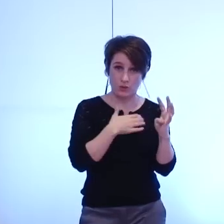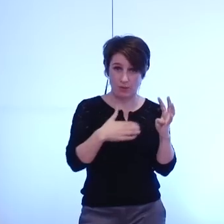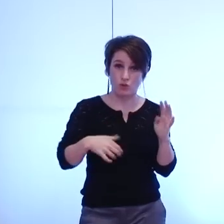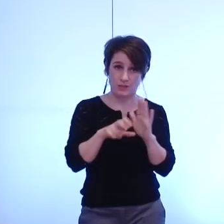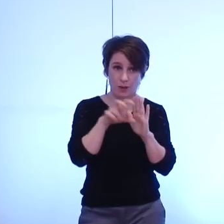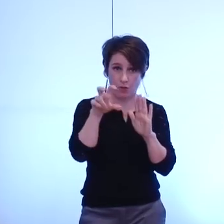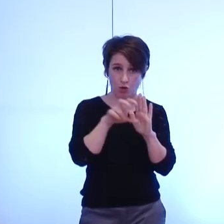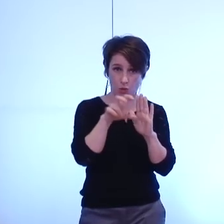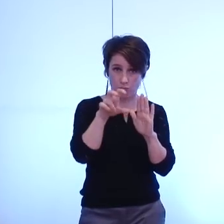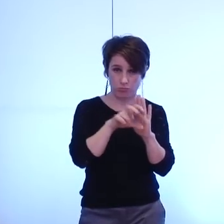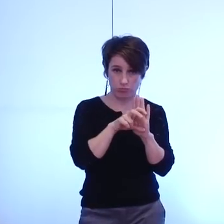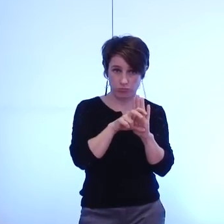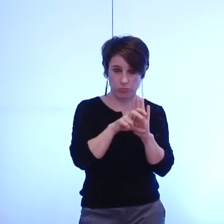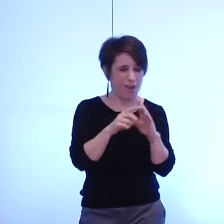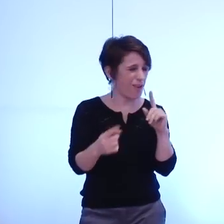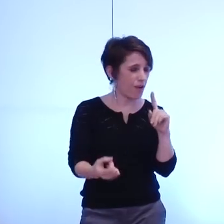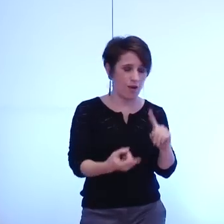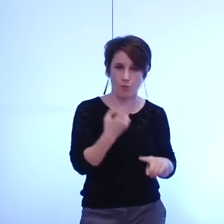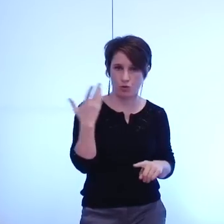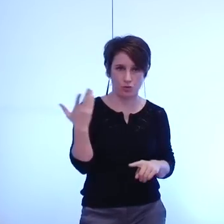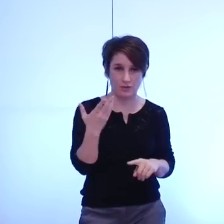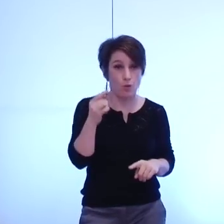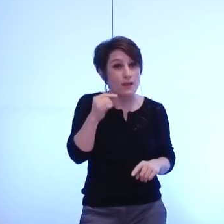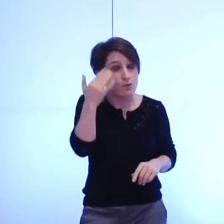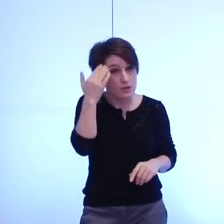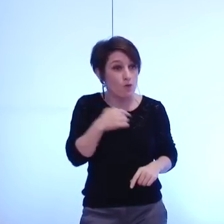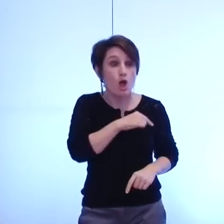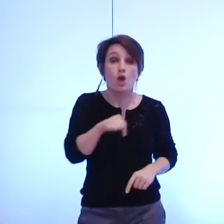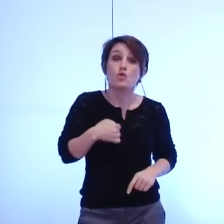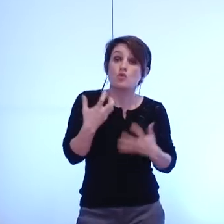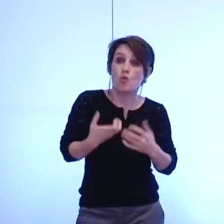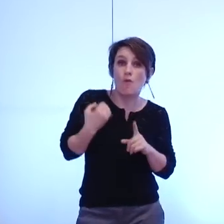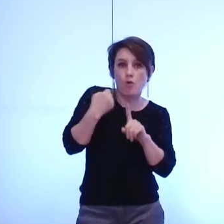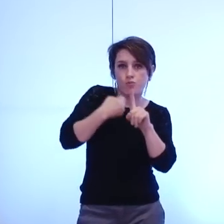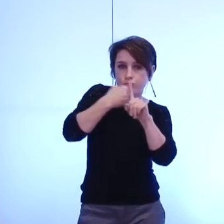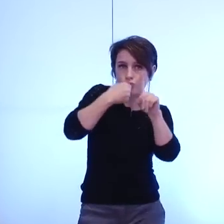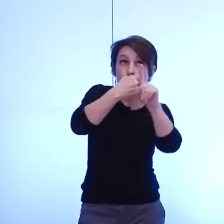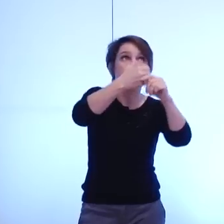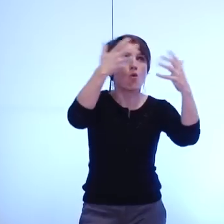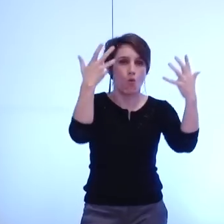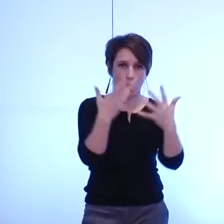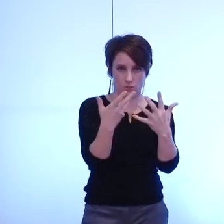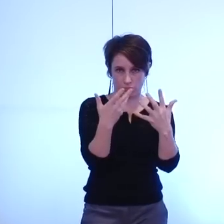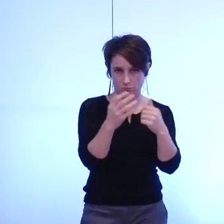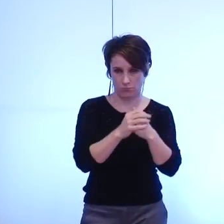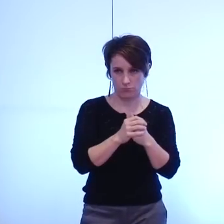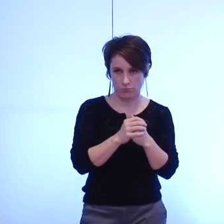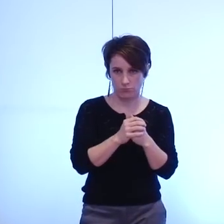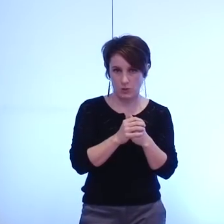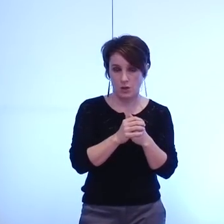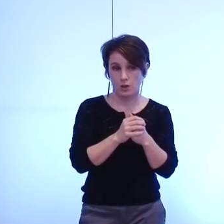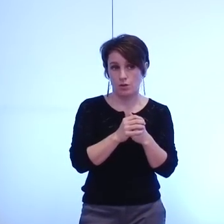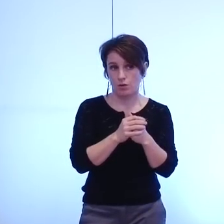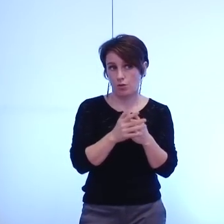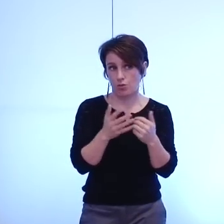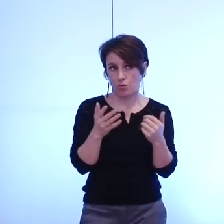ce que nous voulons nous défendre dans cette construction métropolitaine comme étant